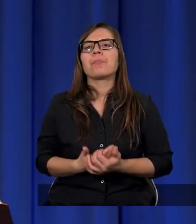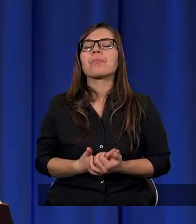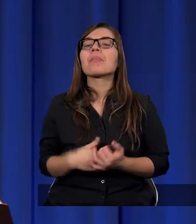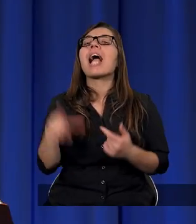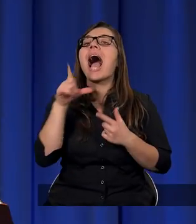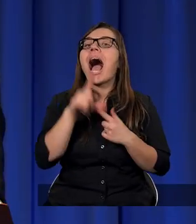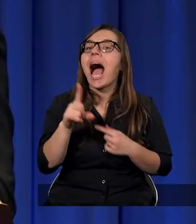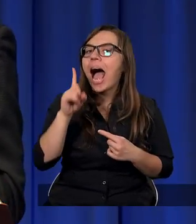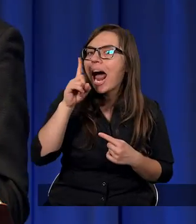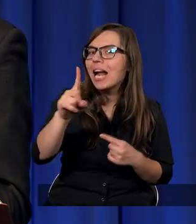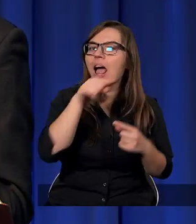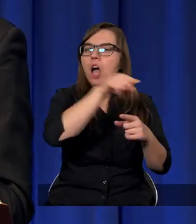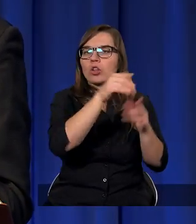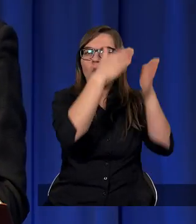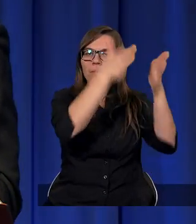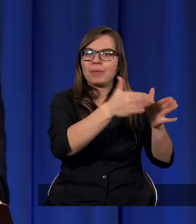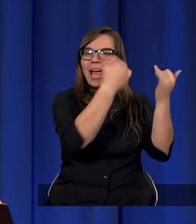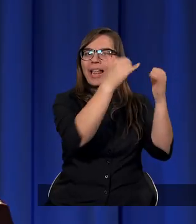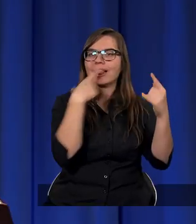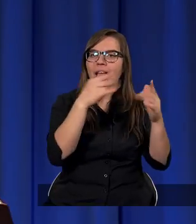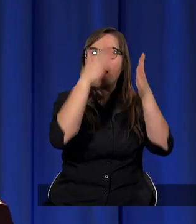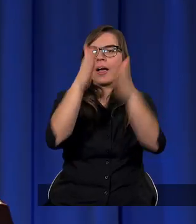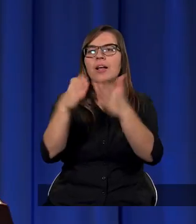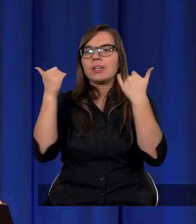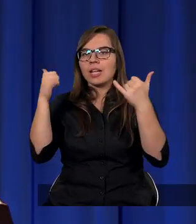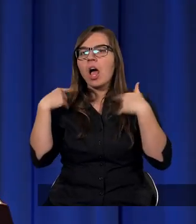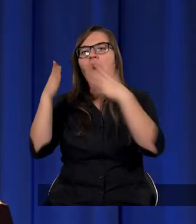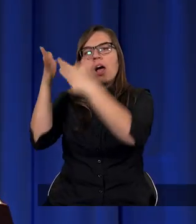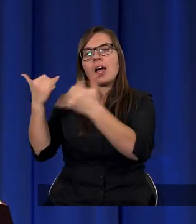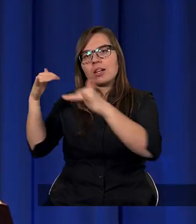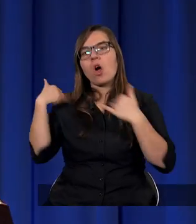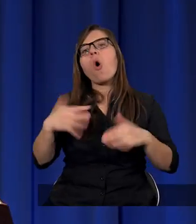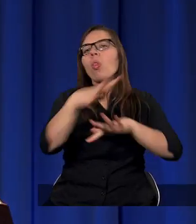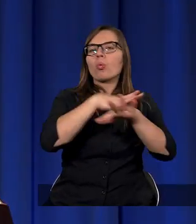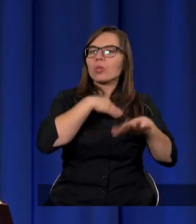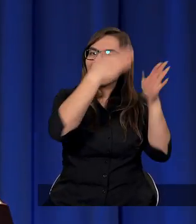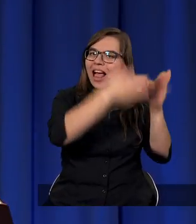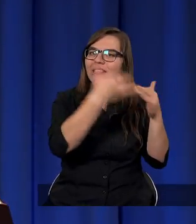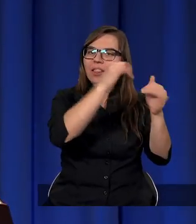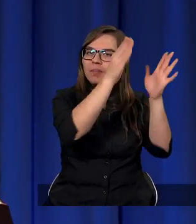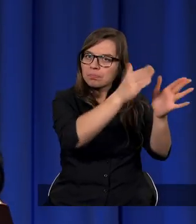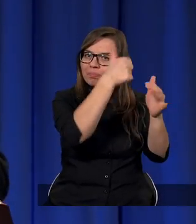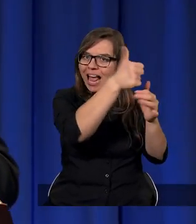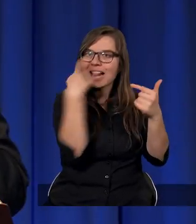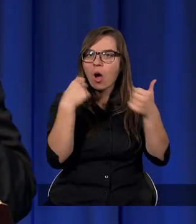ale każdy z nich jest odrębną osobą, każdy z nich jest odwieczny. Więc